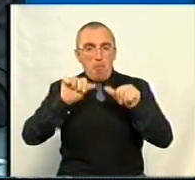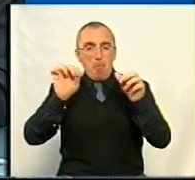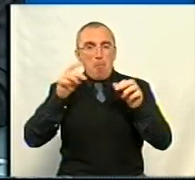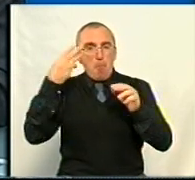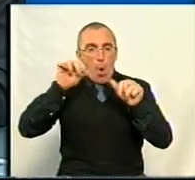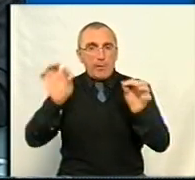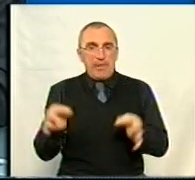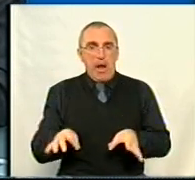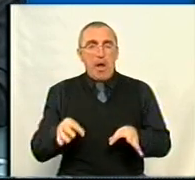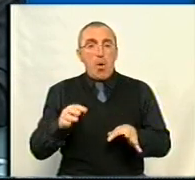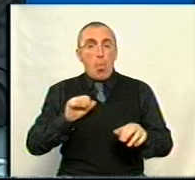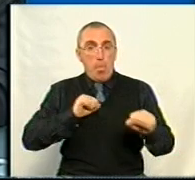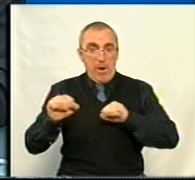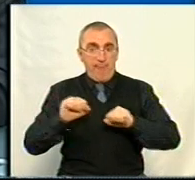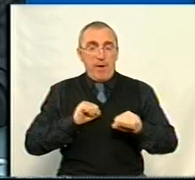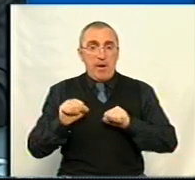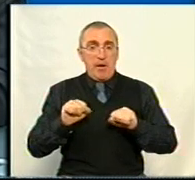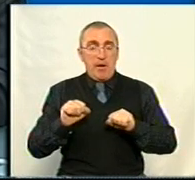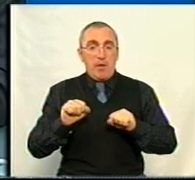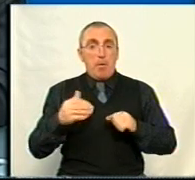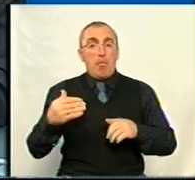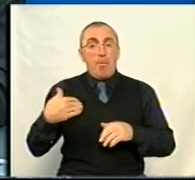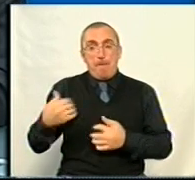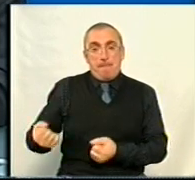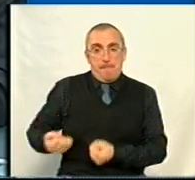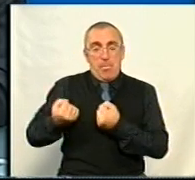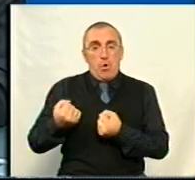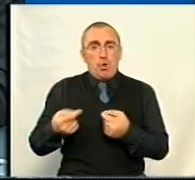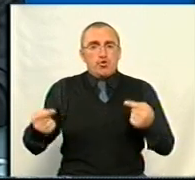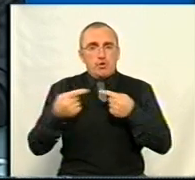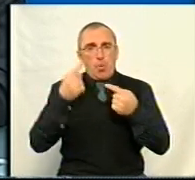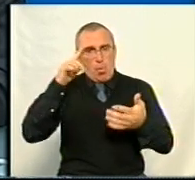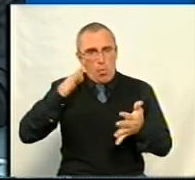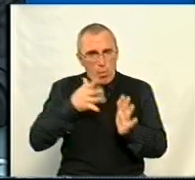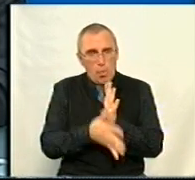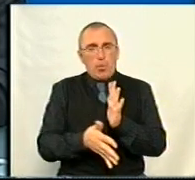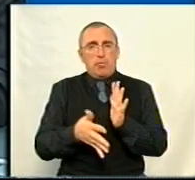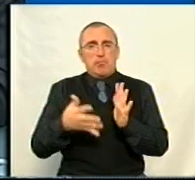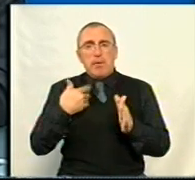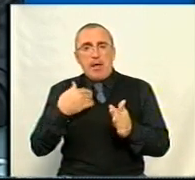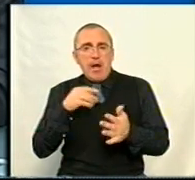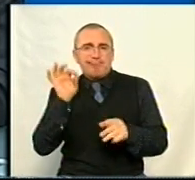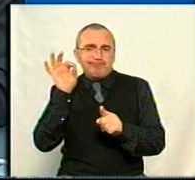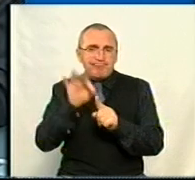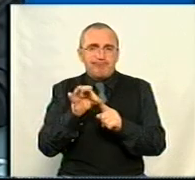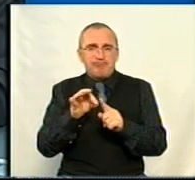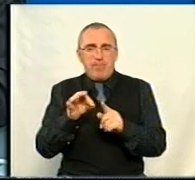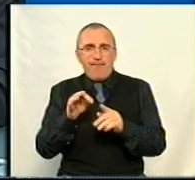мати підтримку і чітке розуміння виконання тих завдань, які я ставлю перед